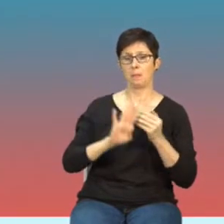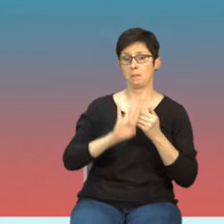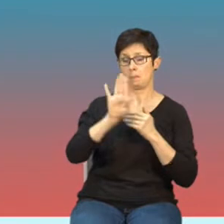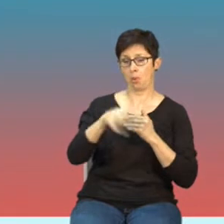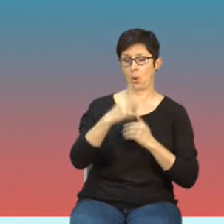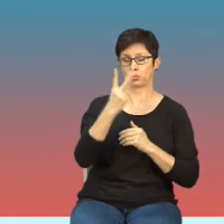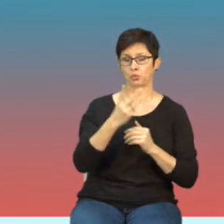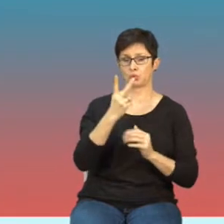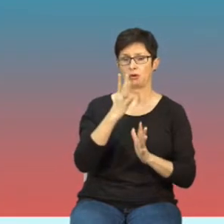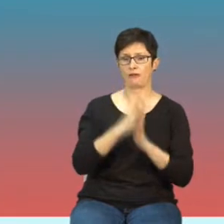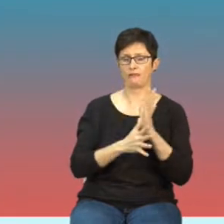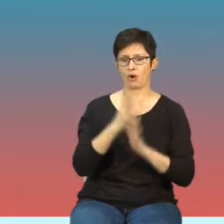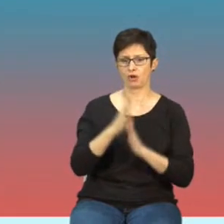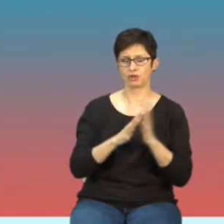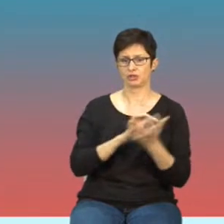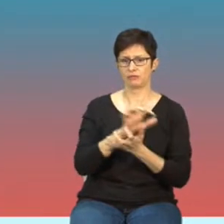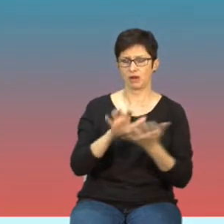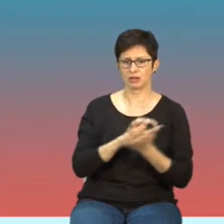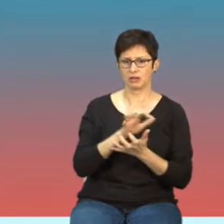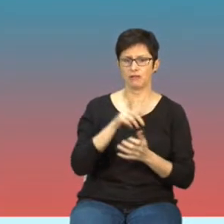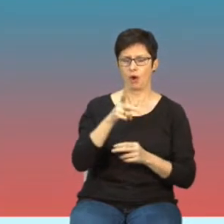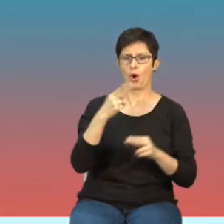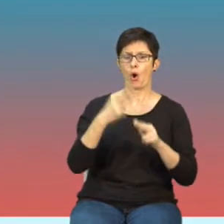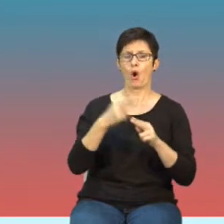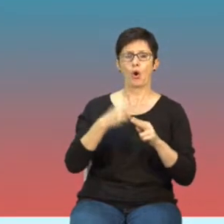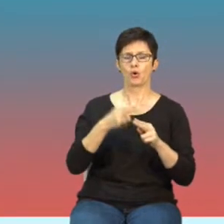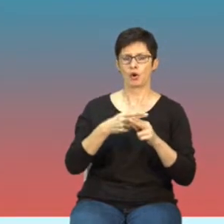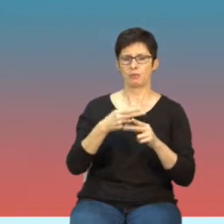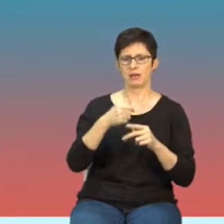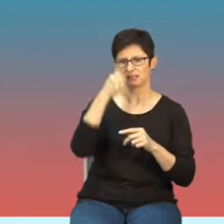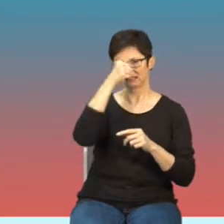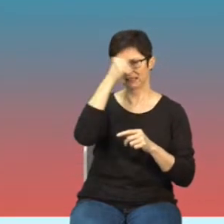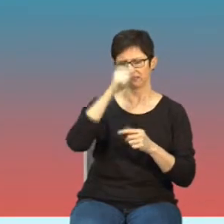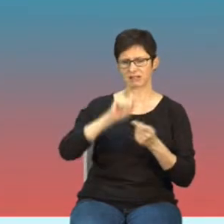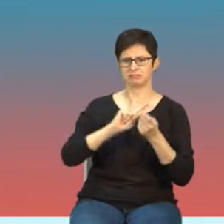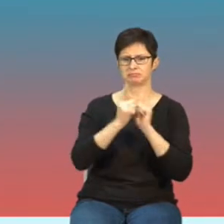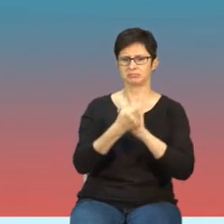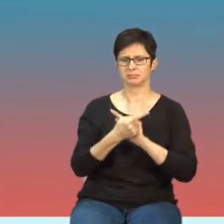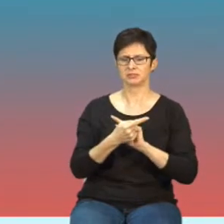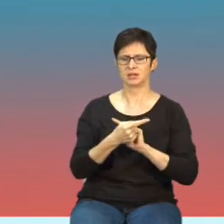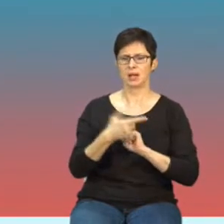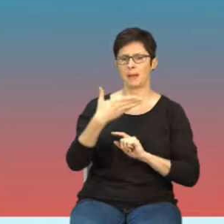zespół chorobowy uzyskał nazwę choroby mikrofalowej.